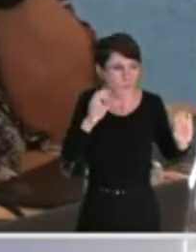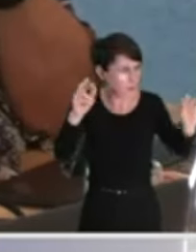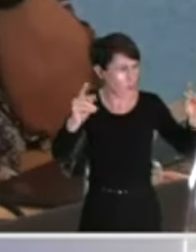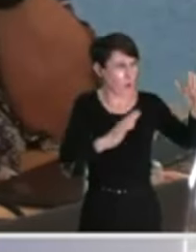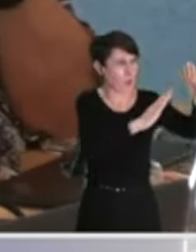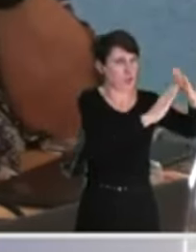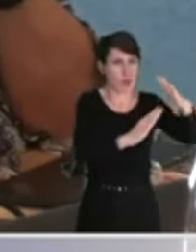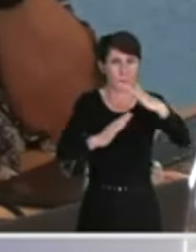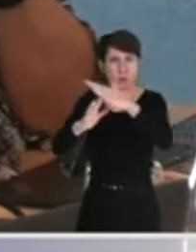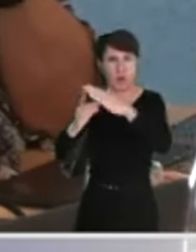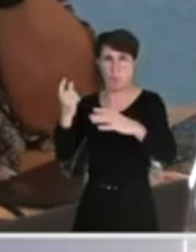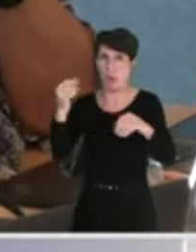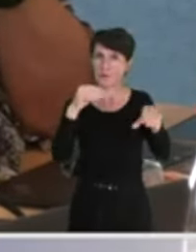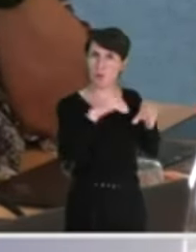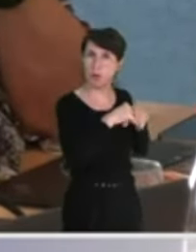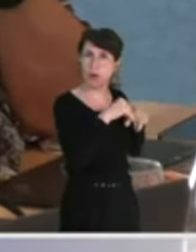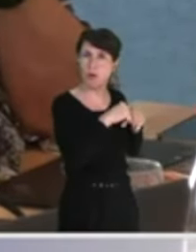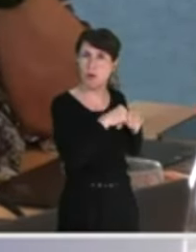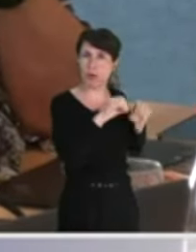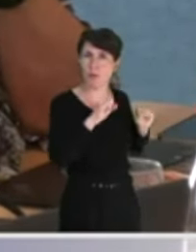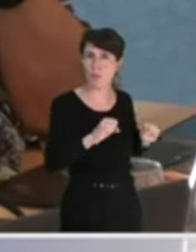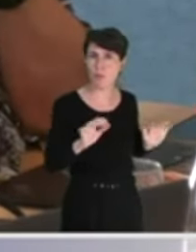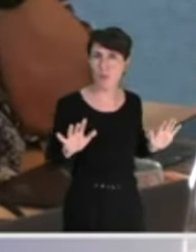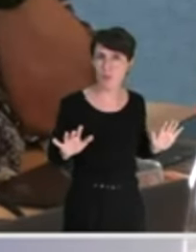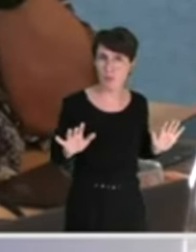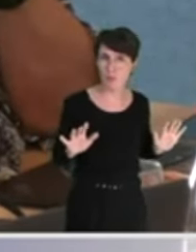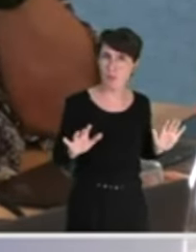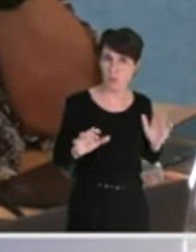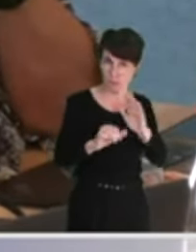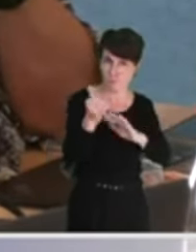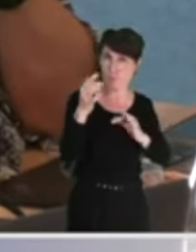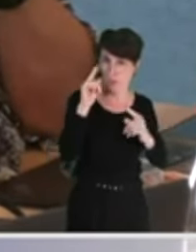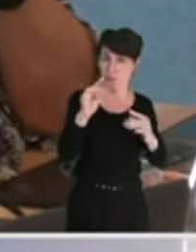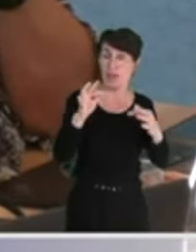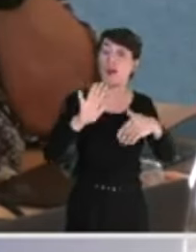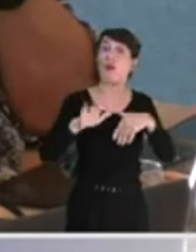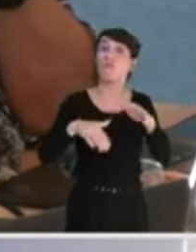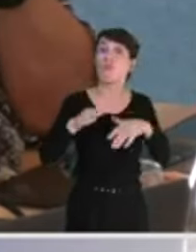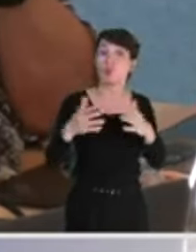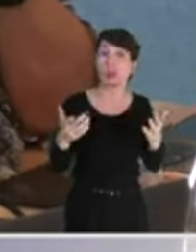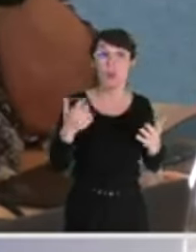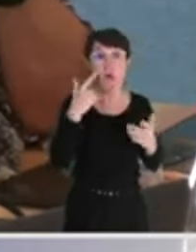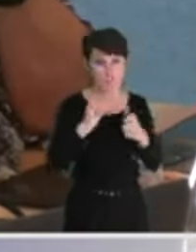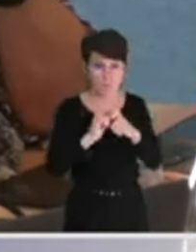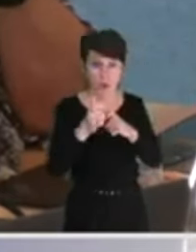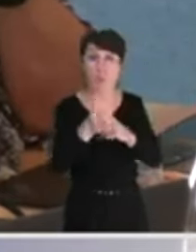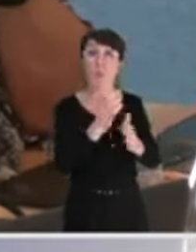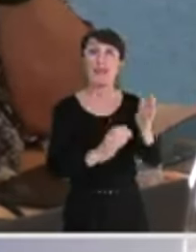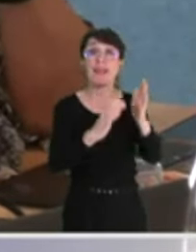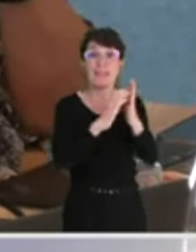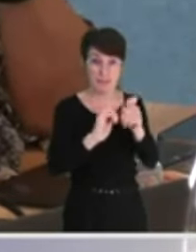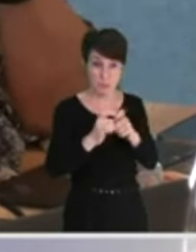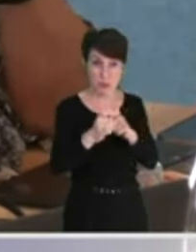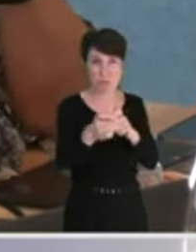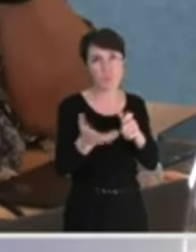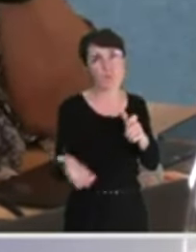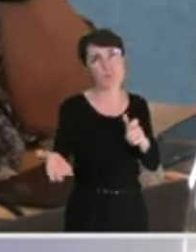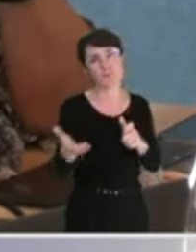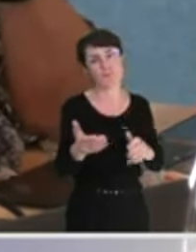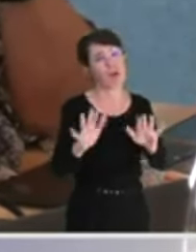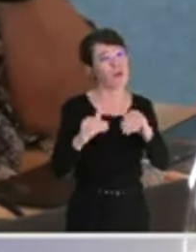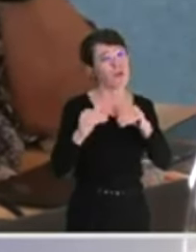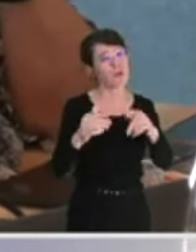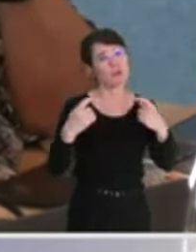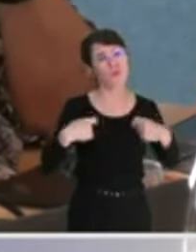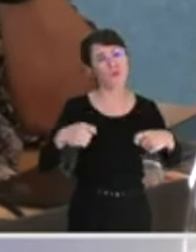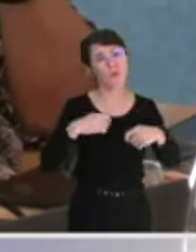à la fois sur tout, surtout d'ailleurs sur le fonctionnement, avoir les délibérations qui suivent. Vous continuez à augmenter les dépenses de